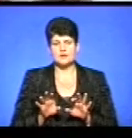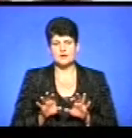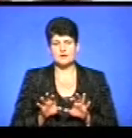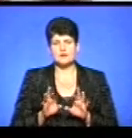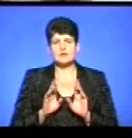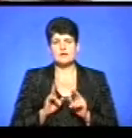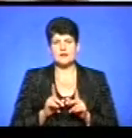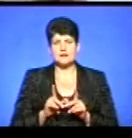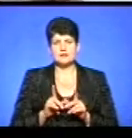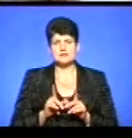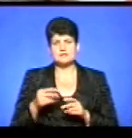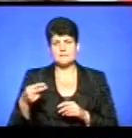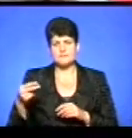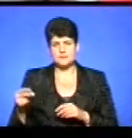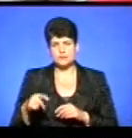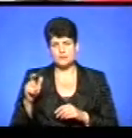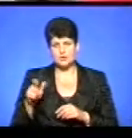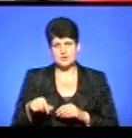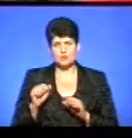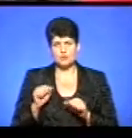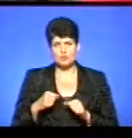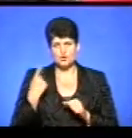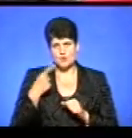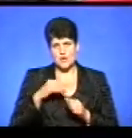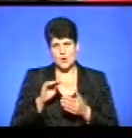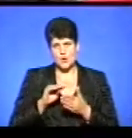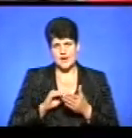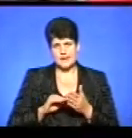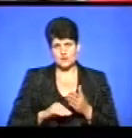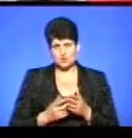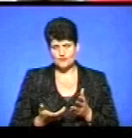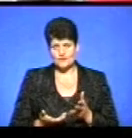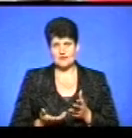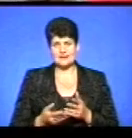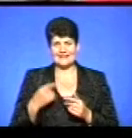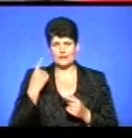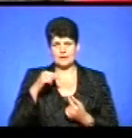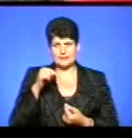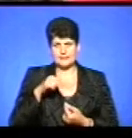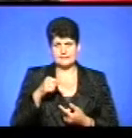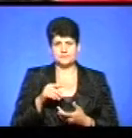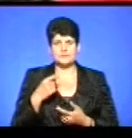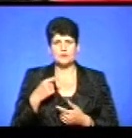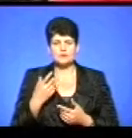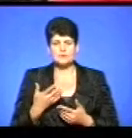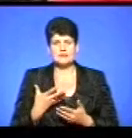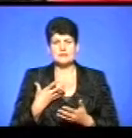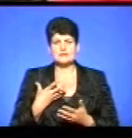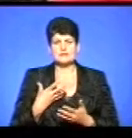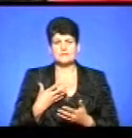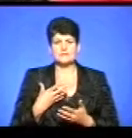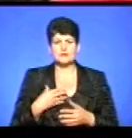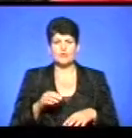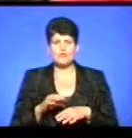як за почерком підпису людину можна охарактеризувати, тобто індивітуальні психологічної особи, ось людина, схемість до певних